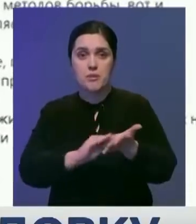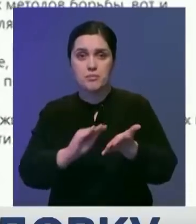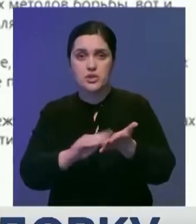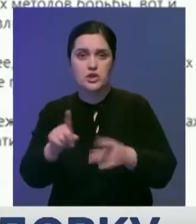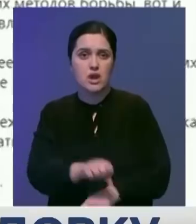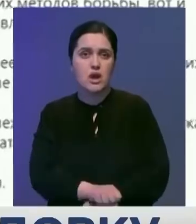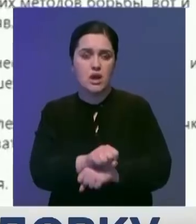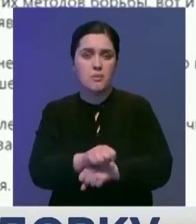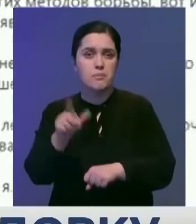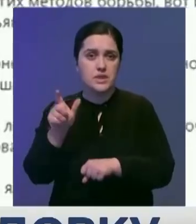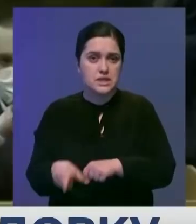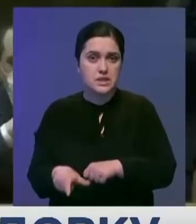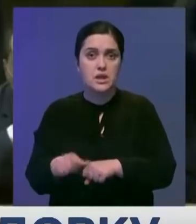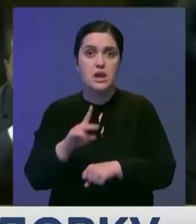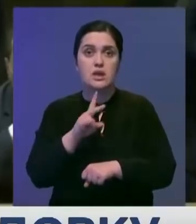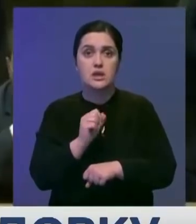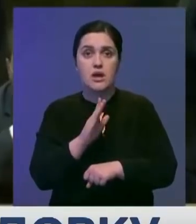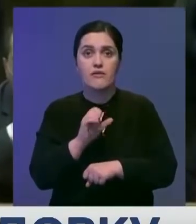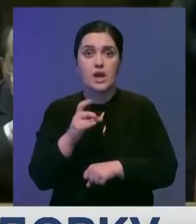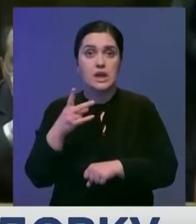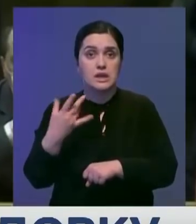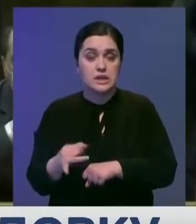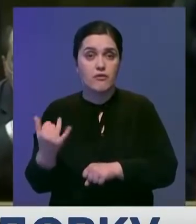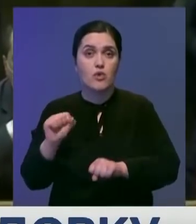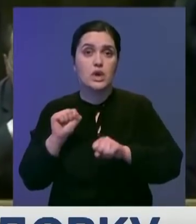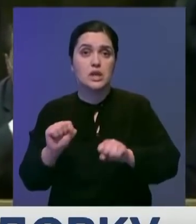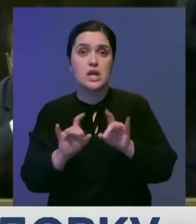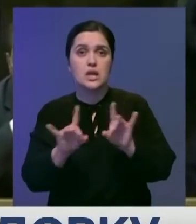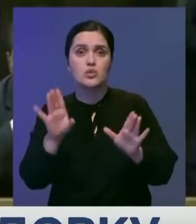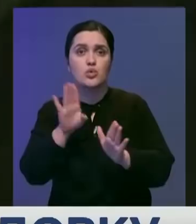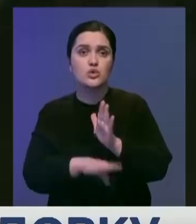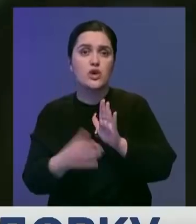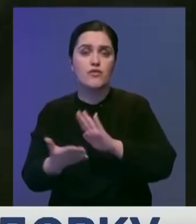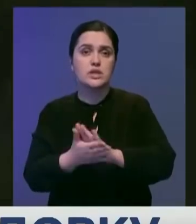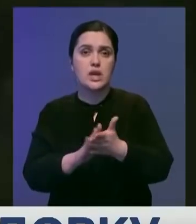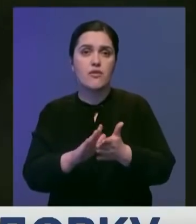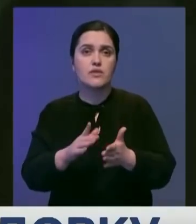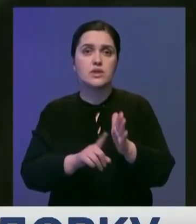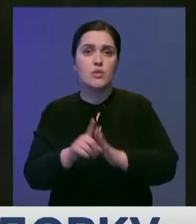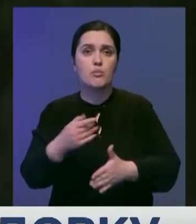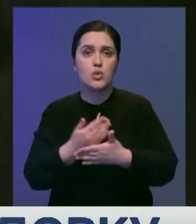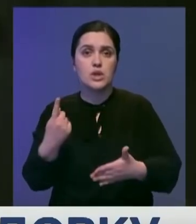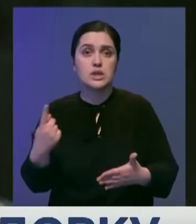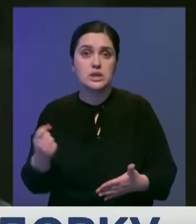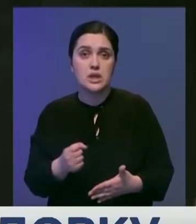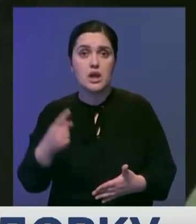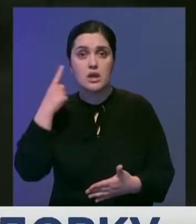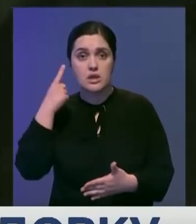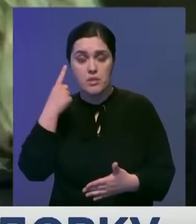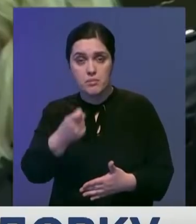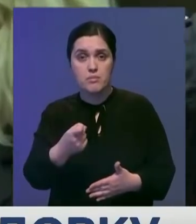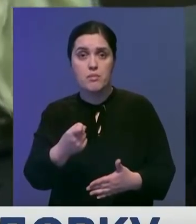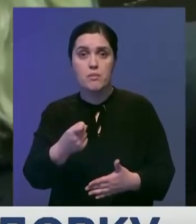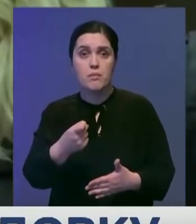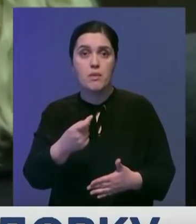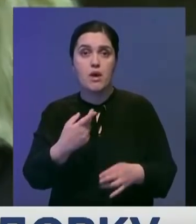лекарства», пишет оппозиционер. Напомню, Навальный и его адвокаты рассказали об ухудшении его состояния в начале прошлой недели. Также